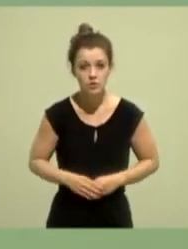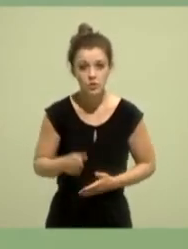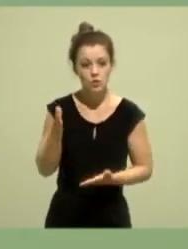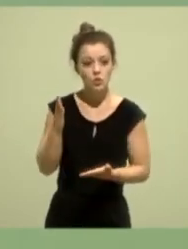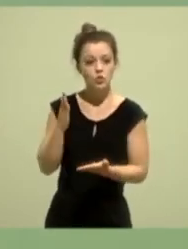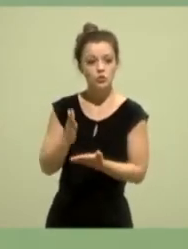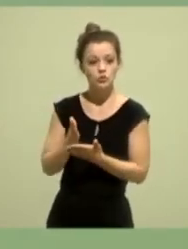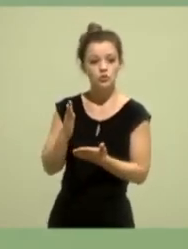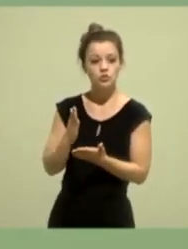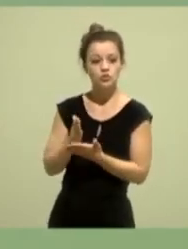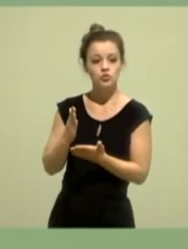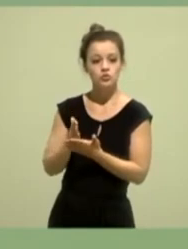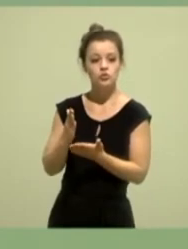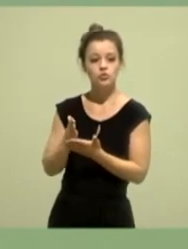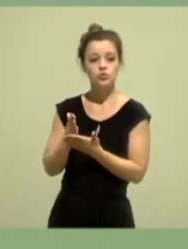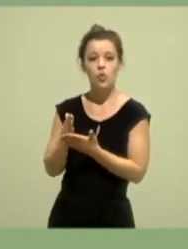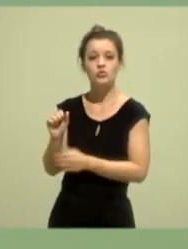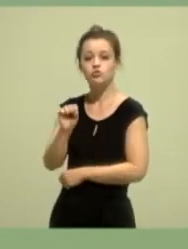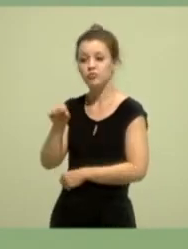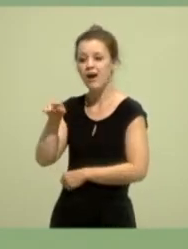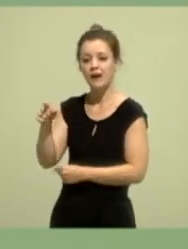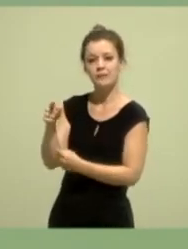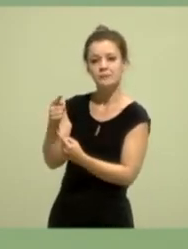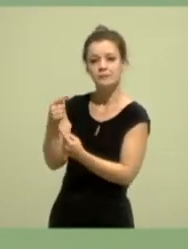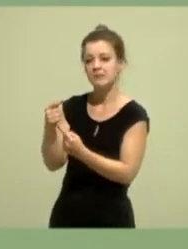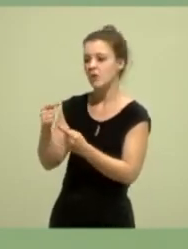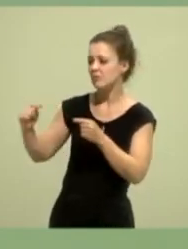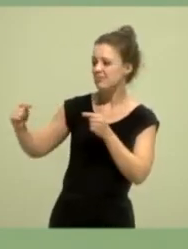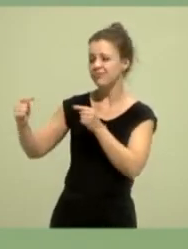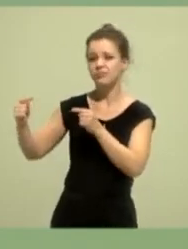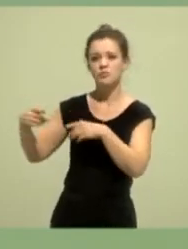seinen Maskendeals und seinen skandalösen Aussagen zur Pflegesituation konfrontiert.